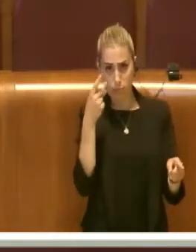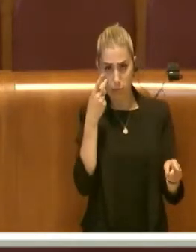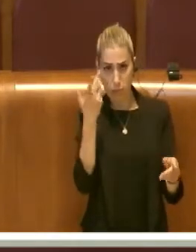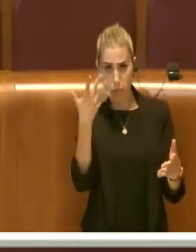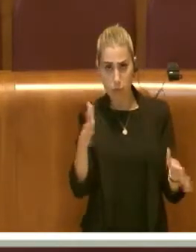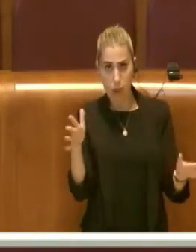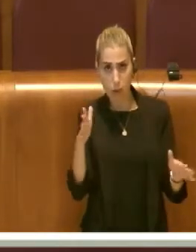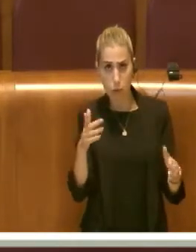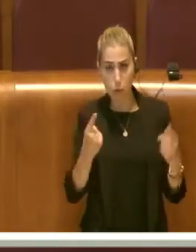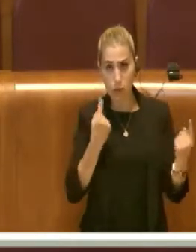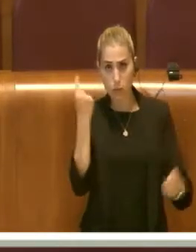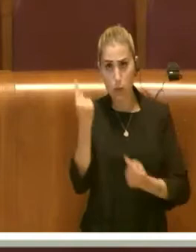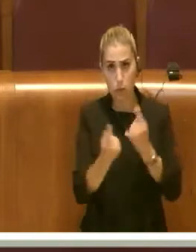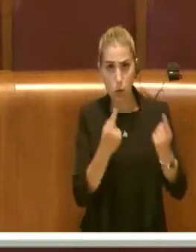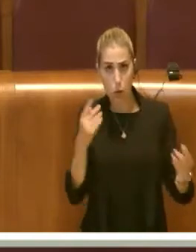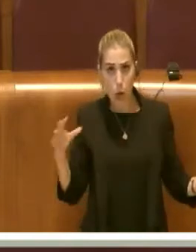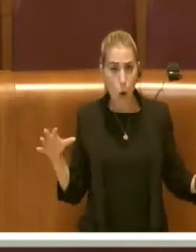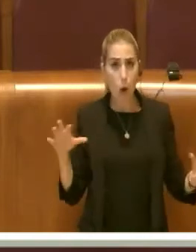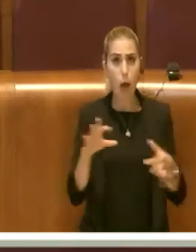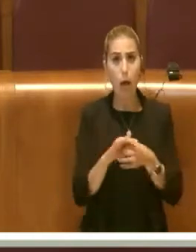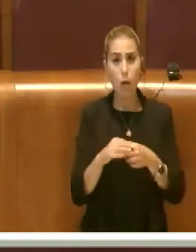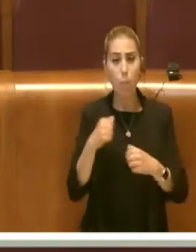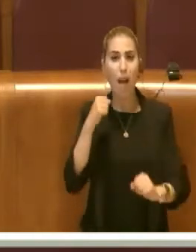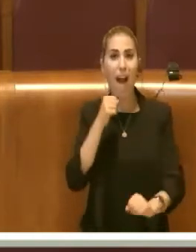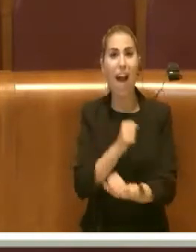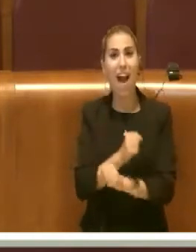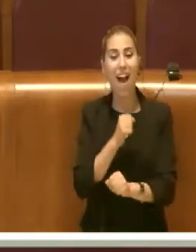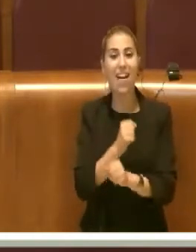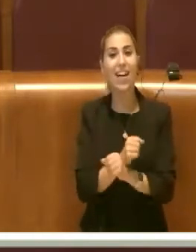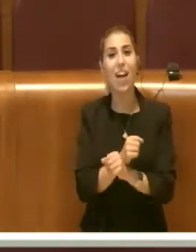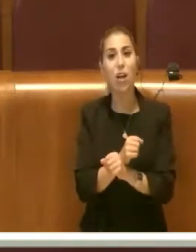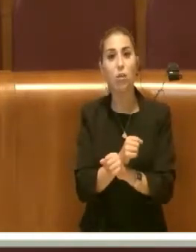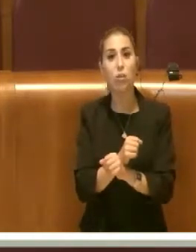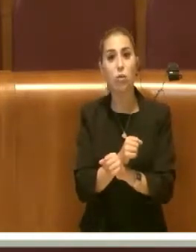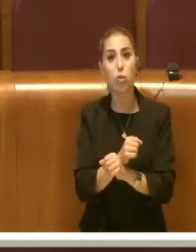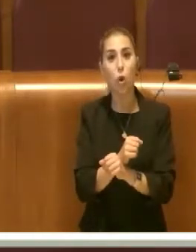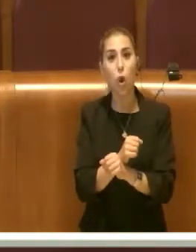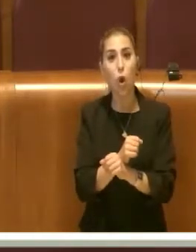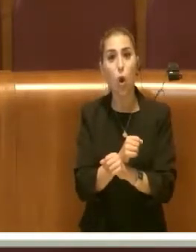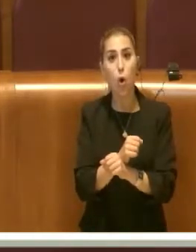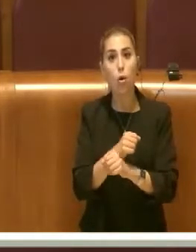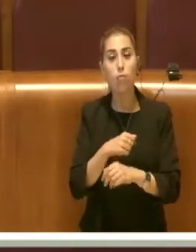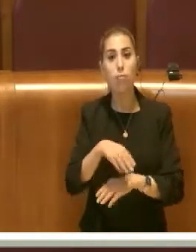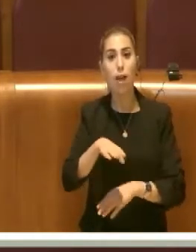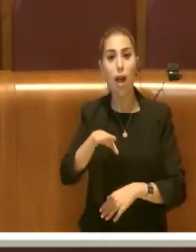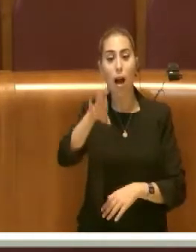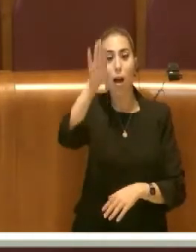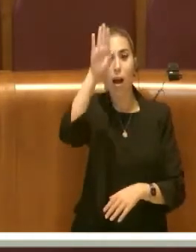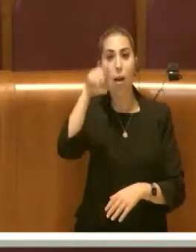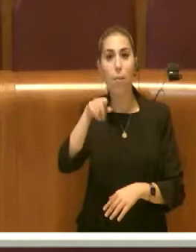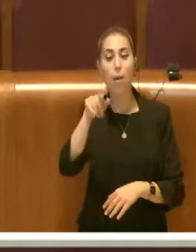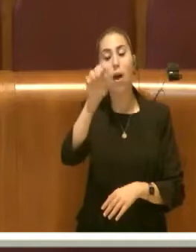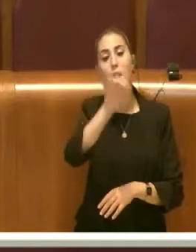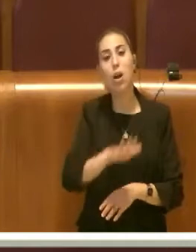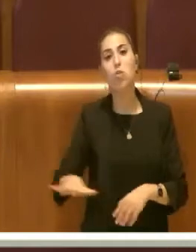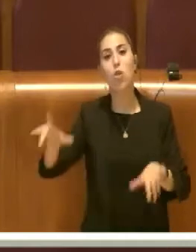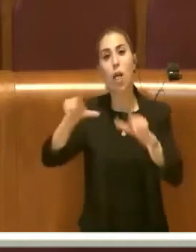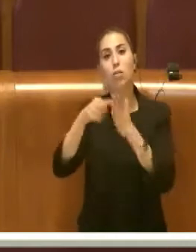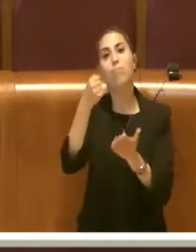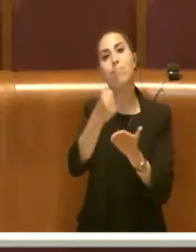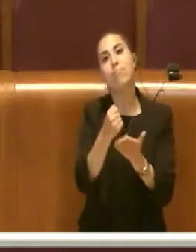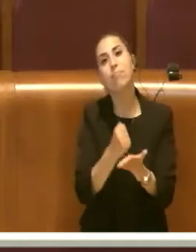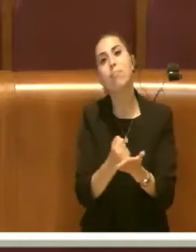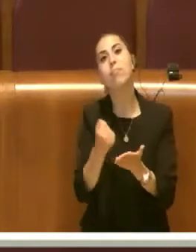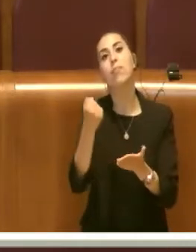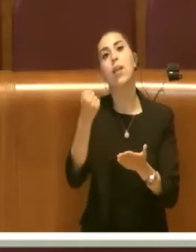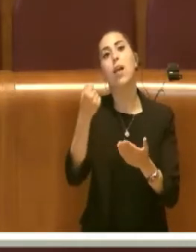luce della cronaca con l'arresto della dirigente della regione Lazio che dava le autorizzazioni a